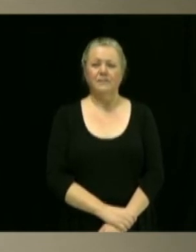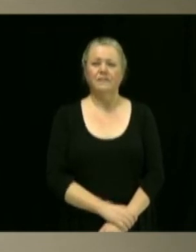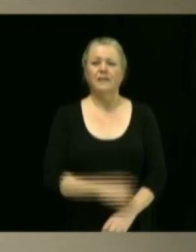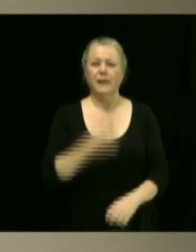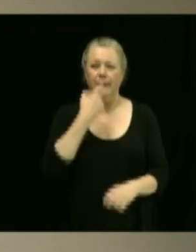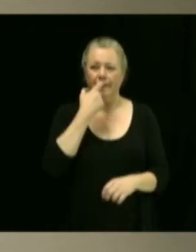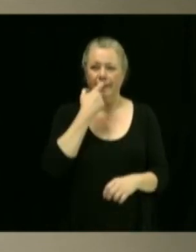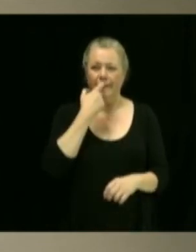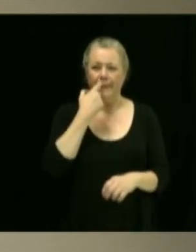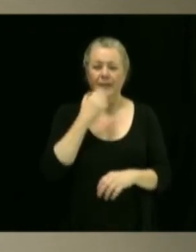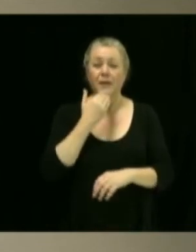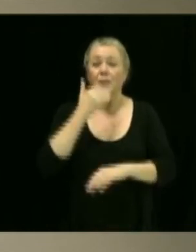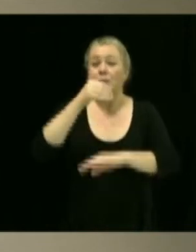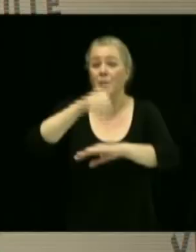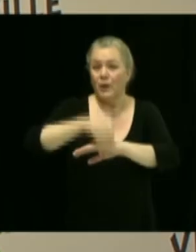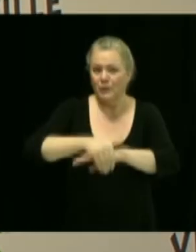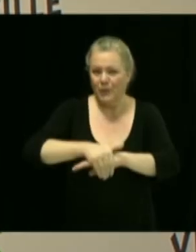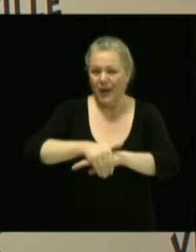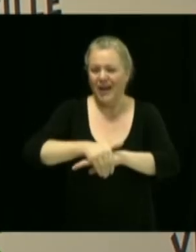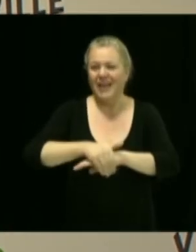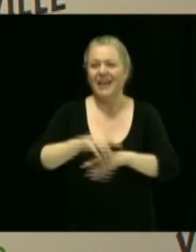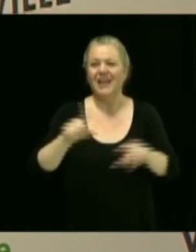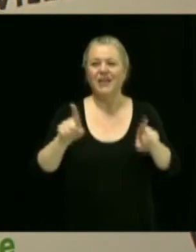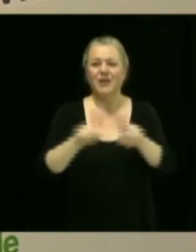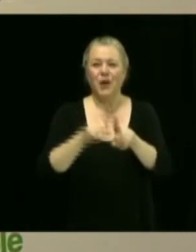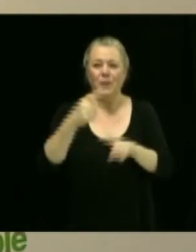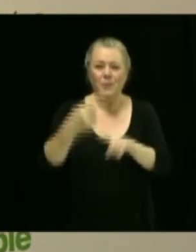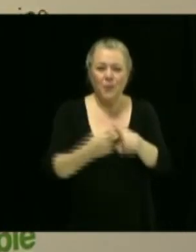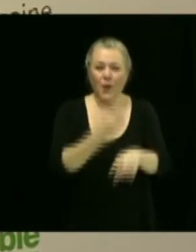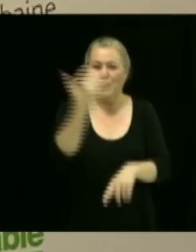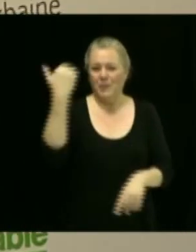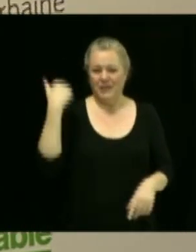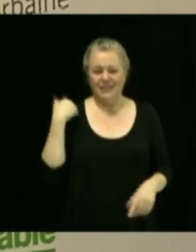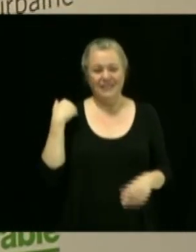Bonsoir. Bonsoir. Comme le mois dernier, je m'appelle encore Olivier.